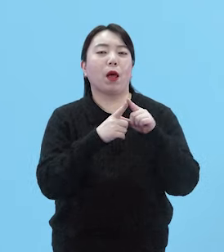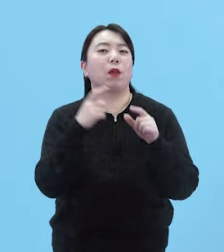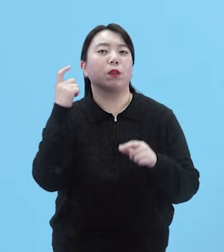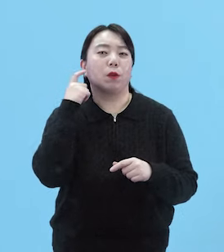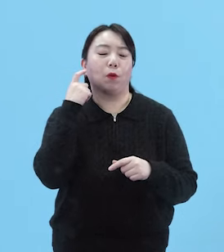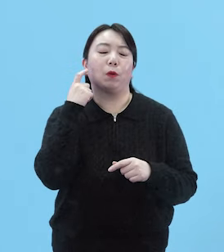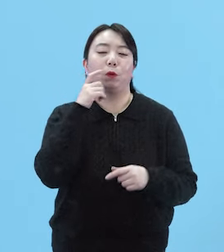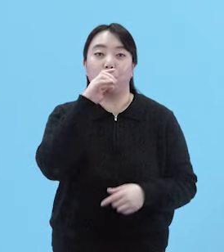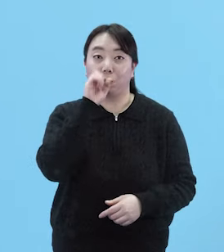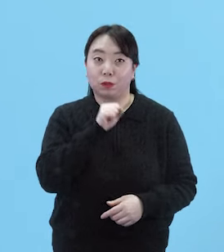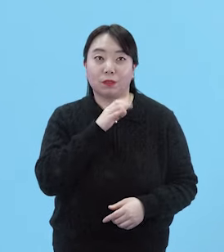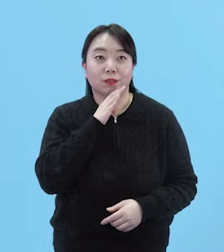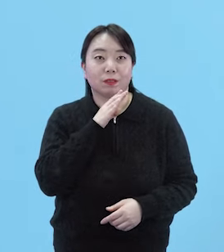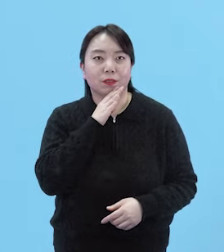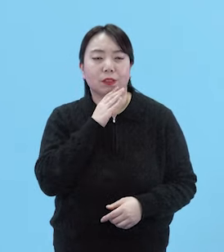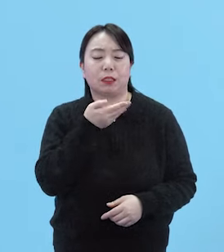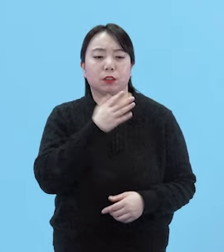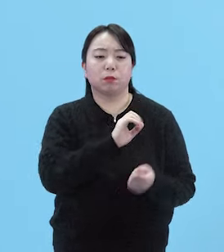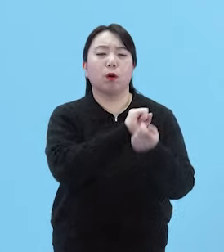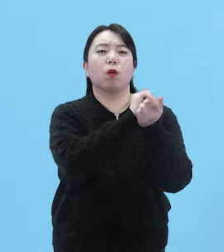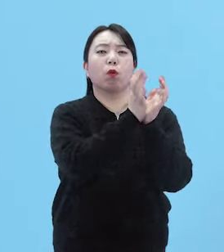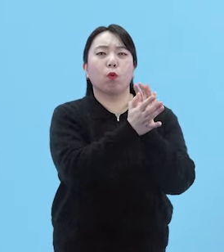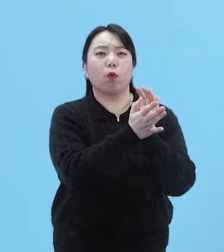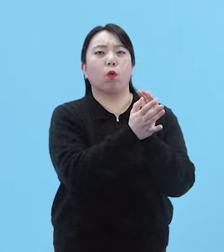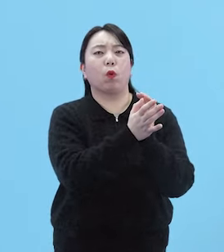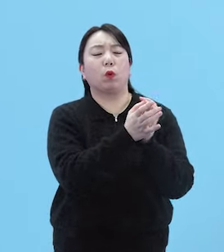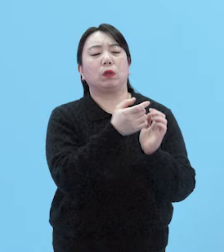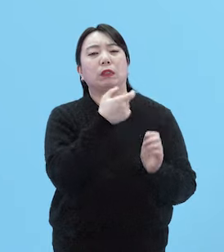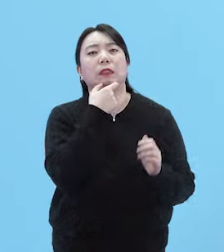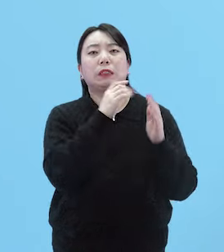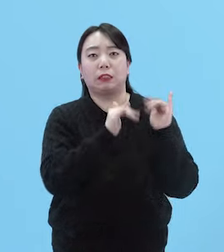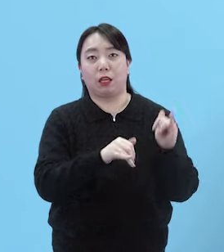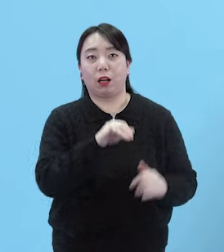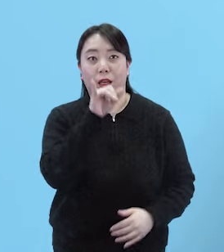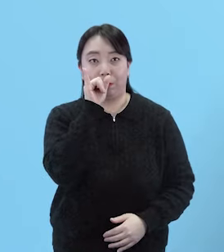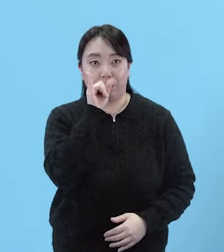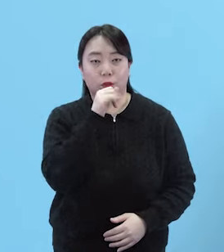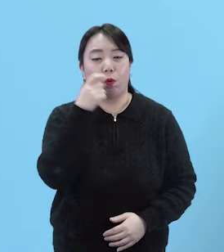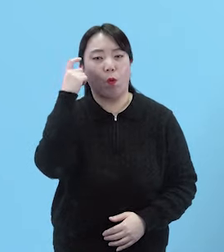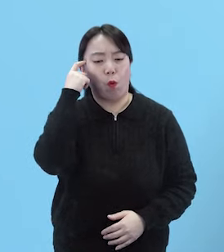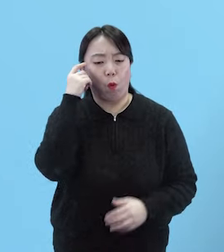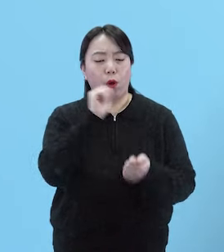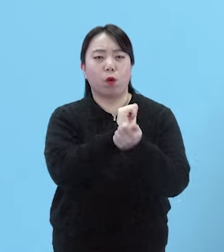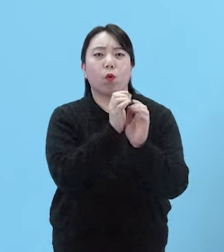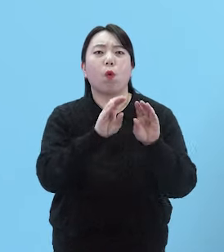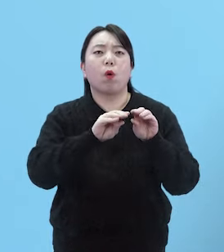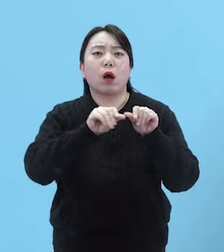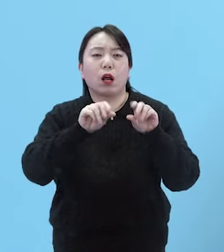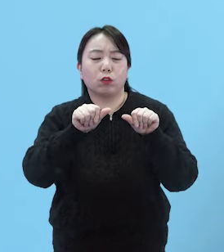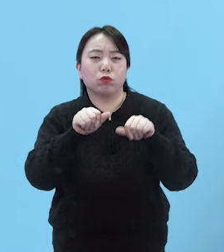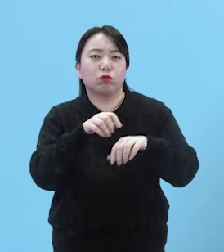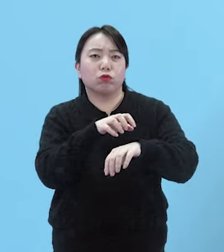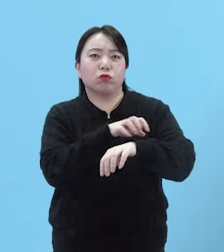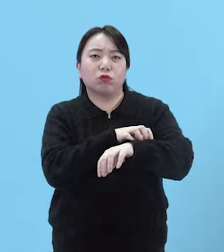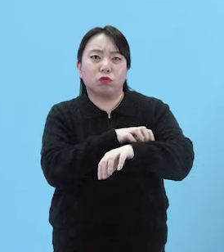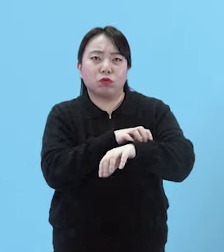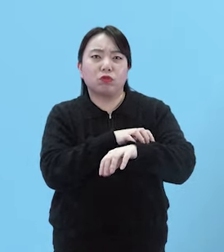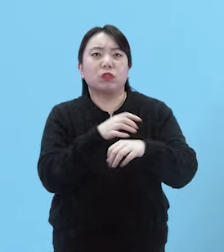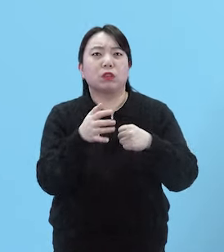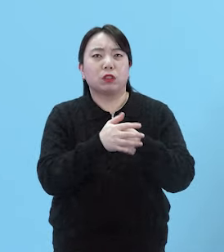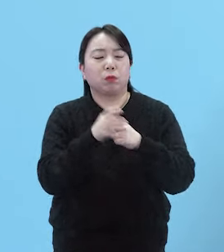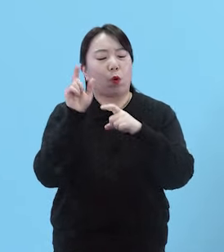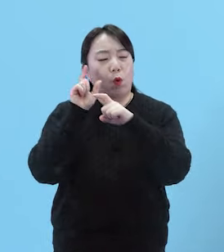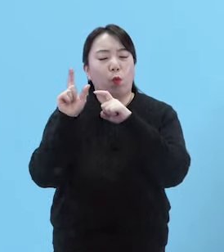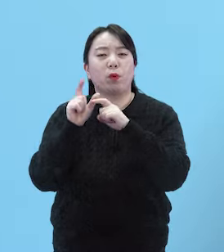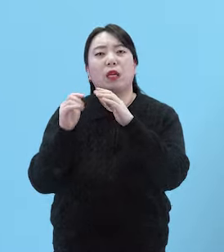하지만 봄철 개화가 반갑지만은 않은 분들도 있습니다 꽃가루 알레르기로 고민하는 분들일텐데요